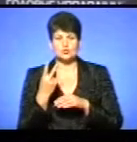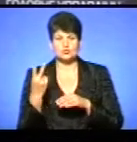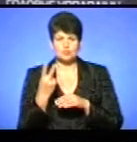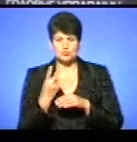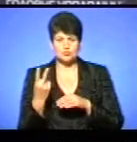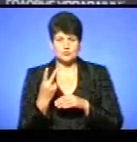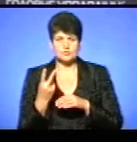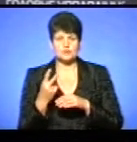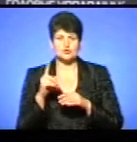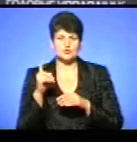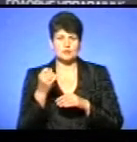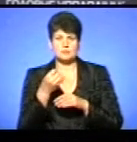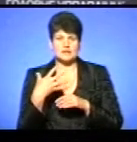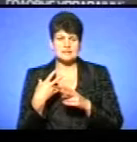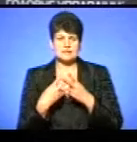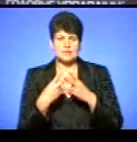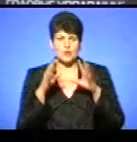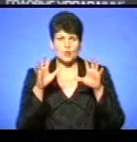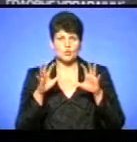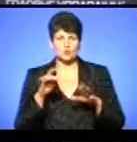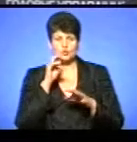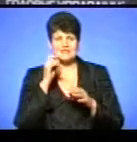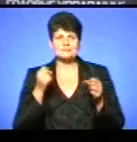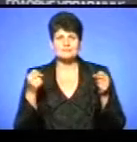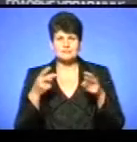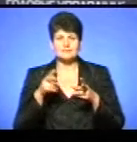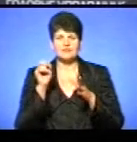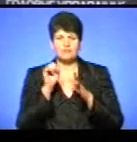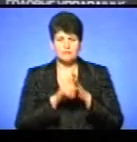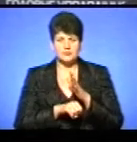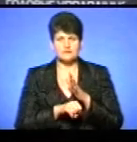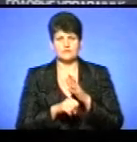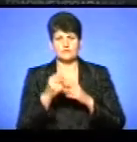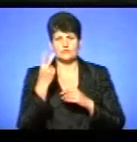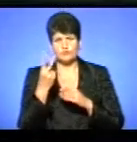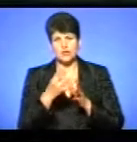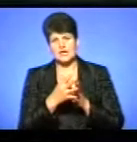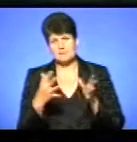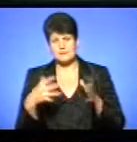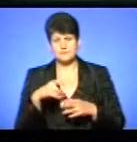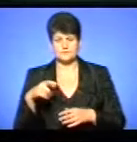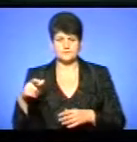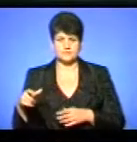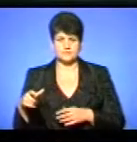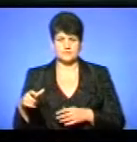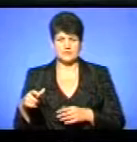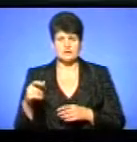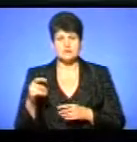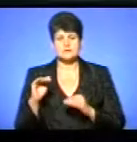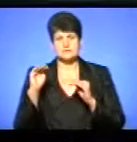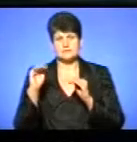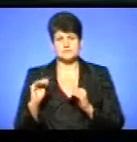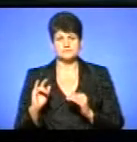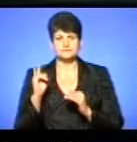статті 115 Кримінального кодексу України «Умисне вбивство двох і більше осіб». З малорітнім свідком